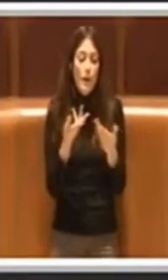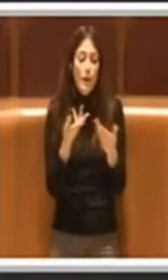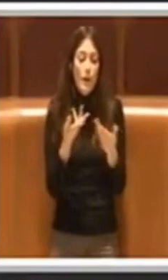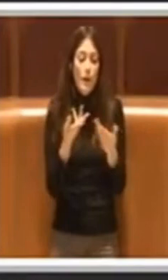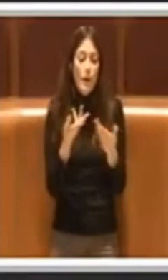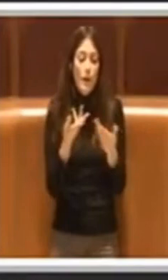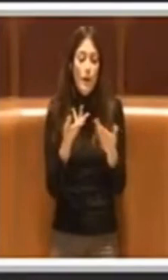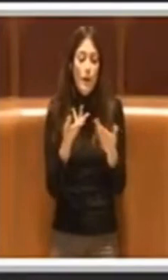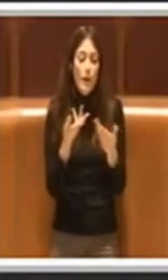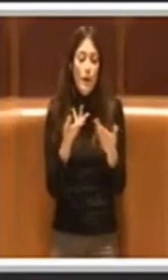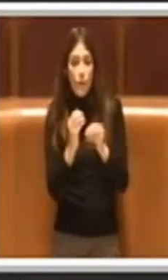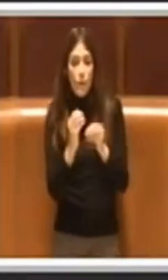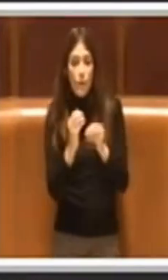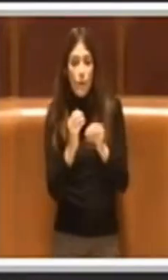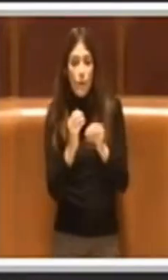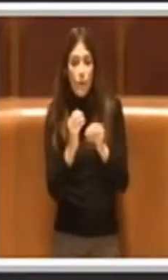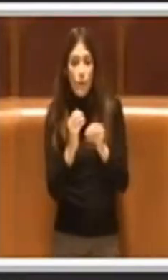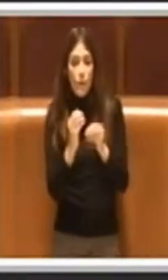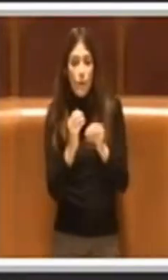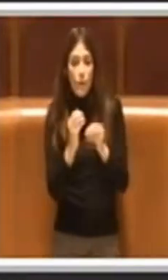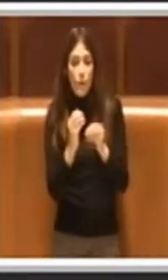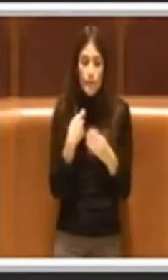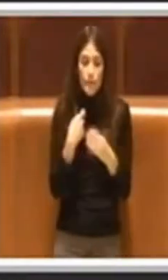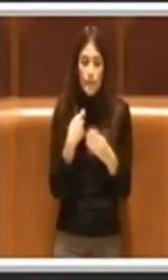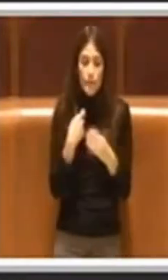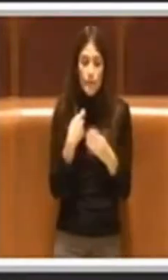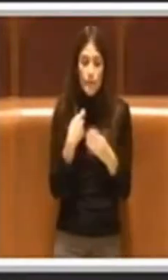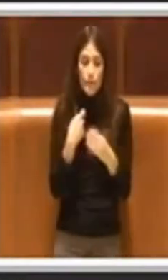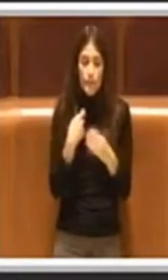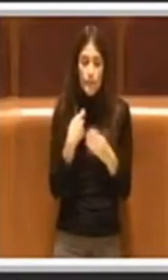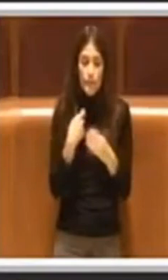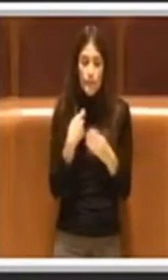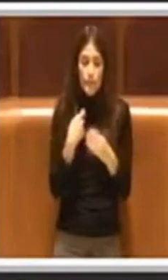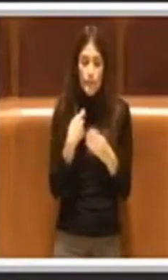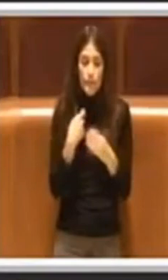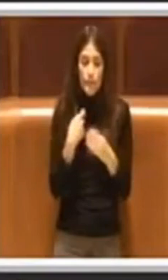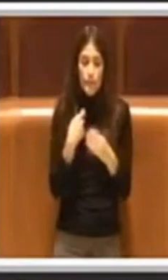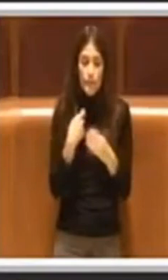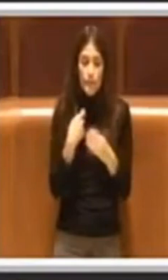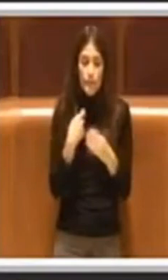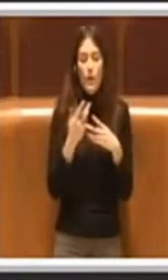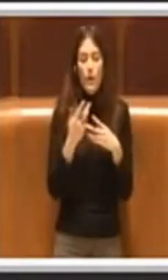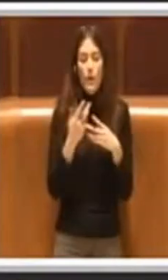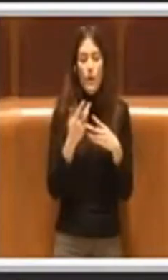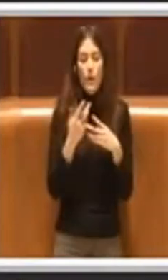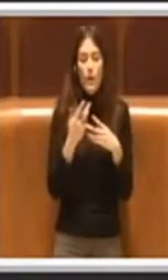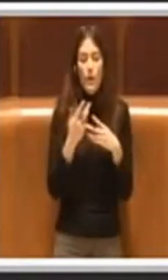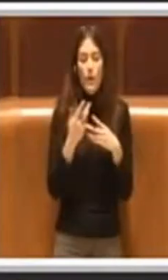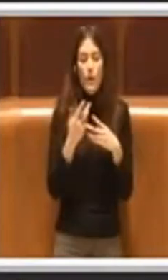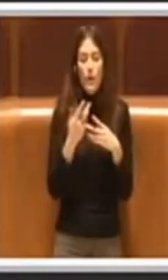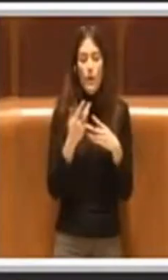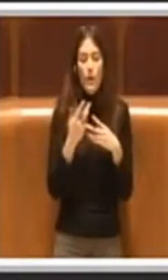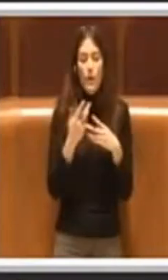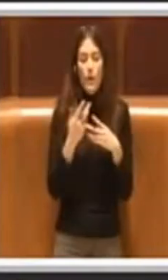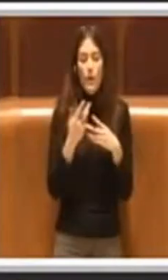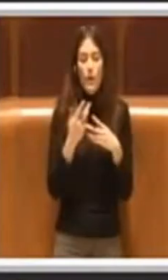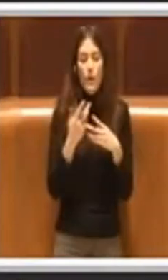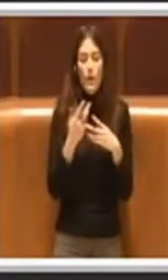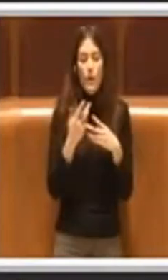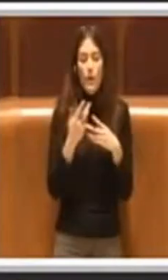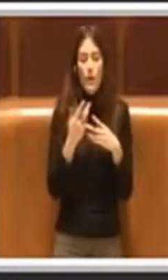avanti questo. Va detto che l'amministrazione ha fatto veramente un grande salto in avanti